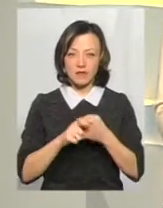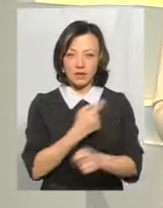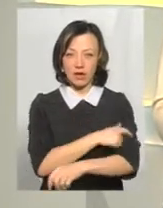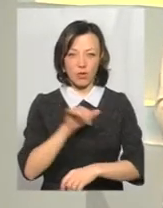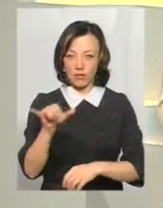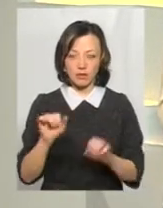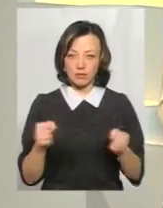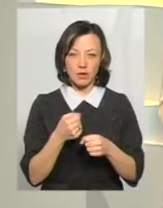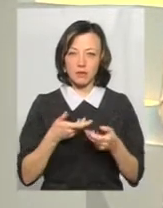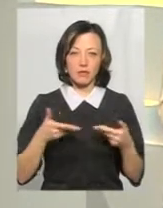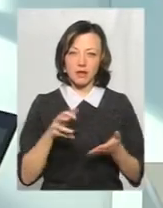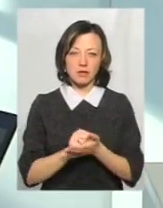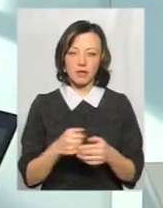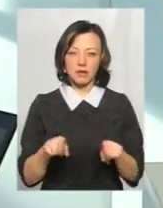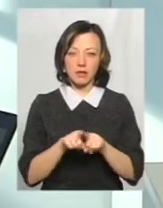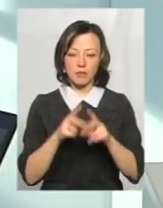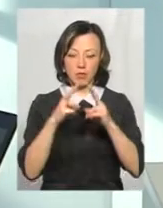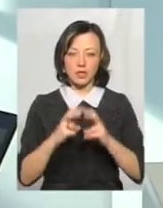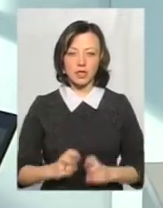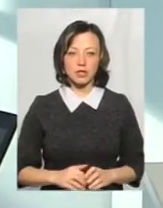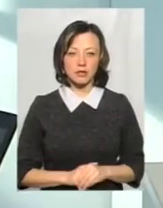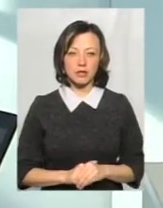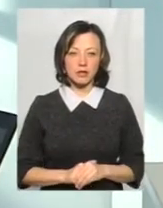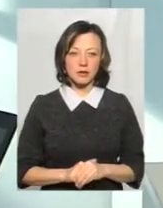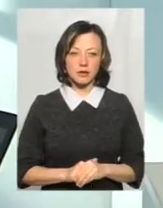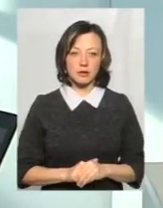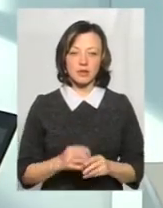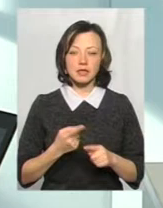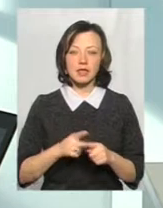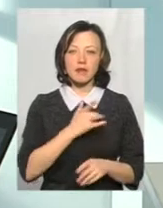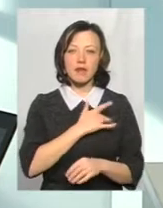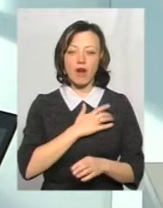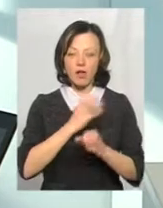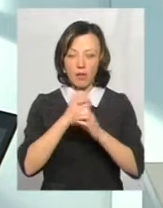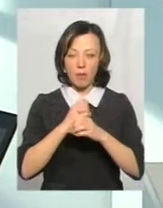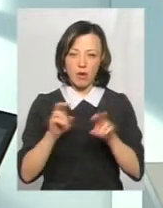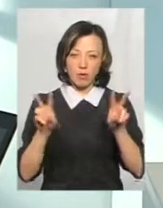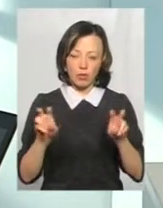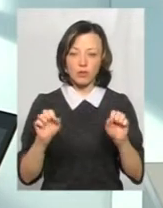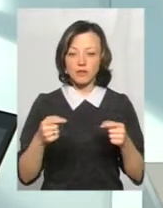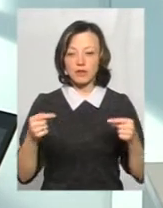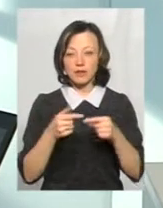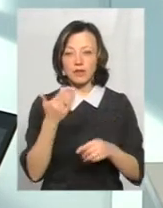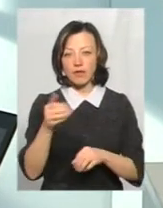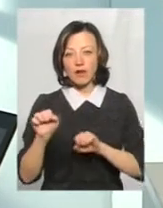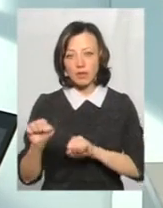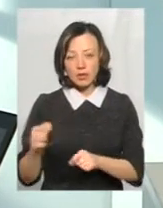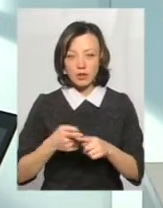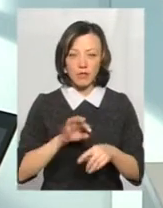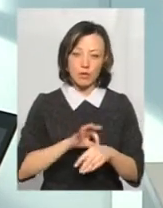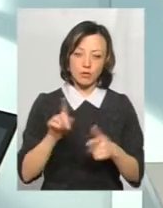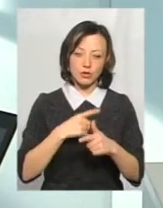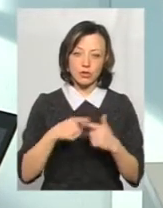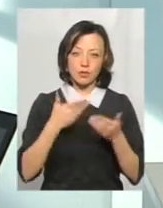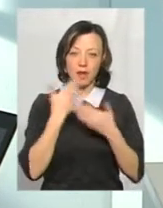визначити? Ні, ми не займаємося такими обстеженнями. Це приватні лабораторії. Ви можете визначити, чи є у вас імунітет до цієї хвороби, чи